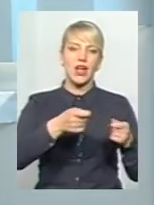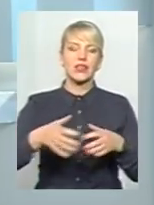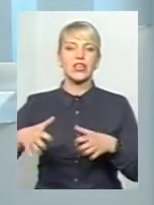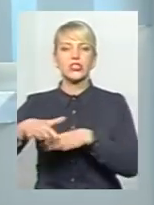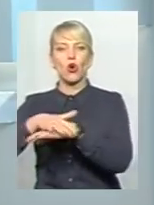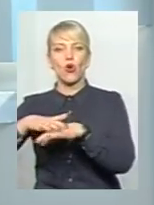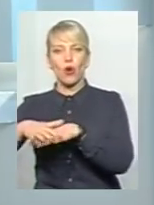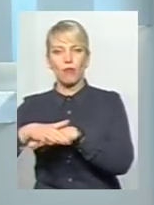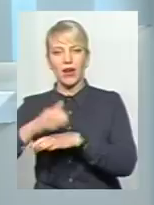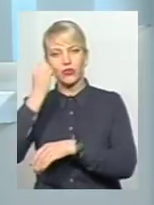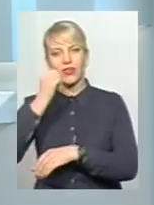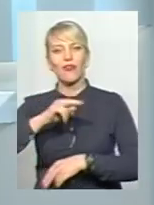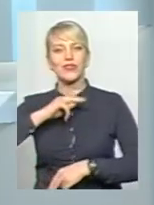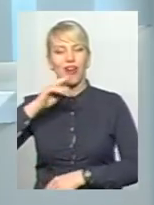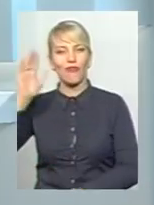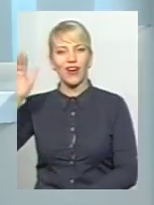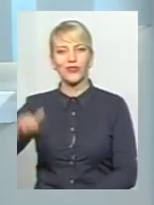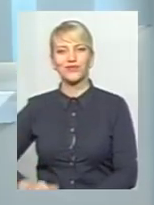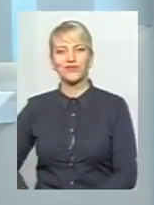за увагу, за активність. Побачимось.